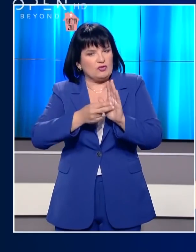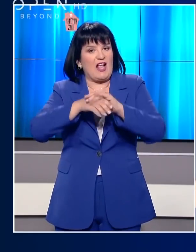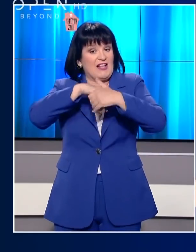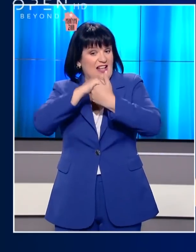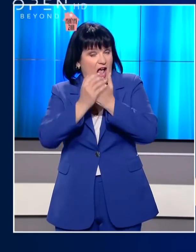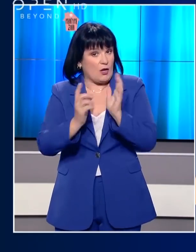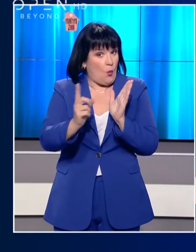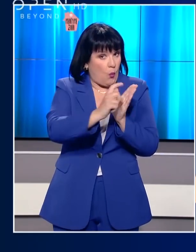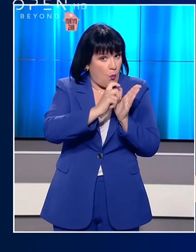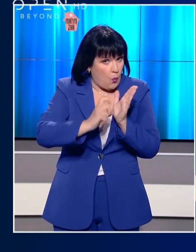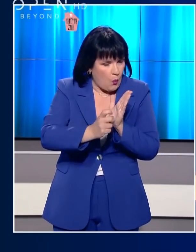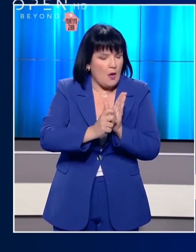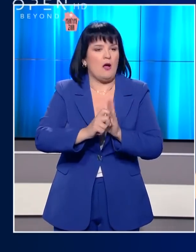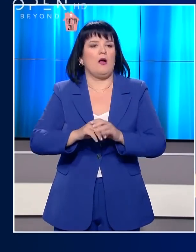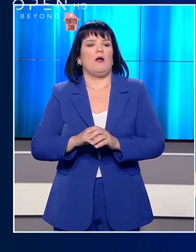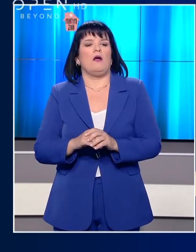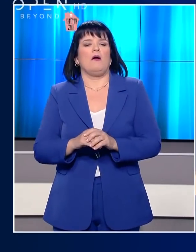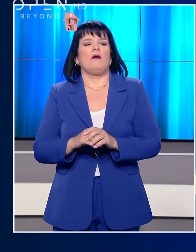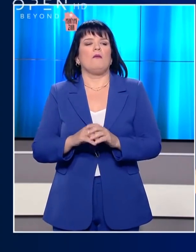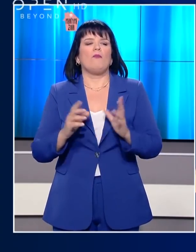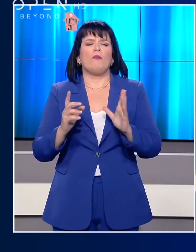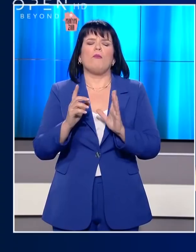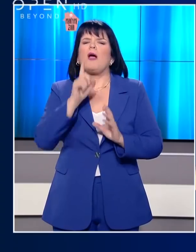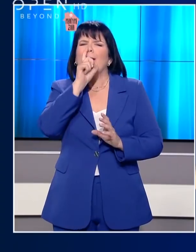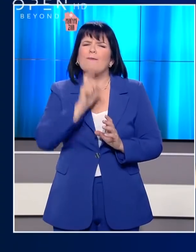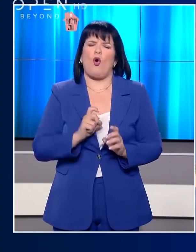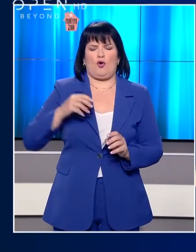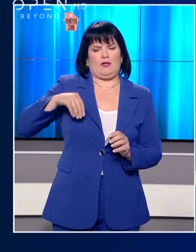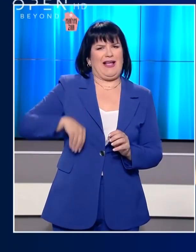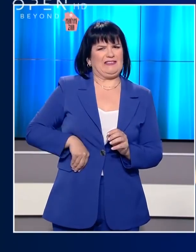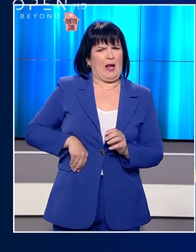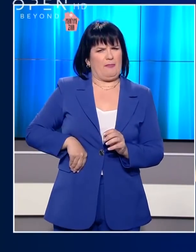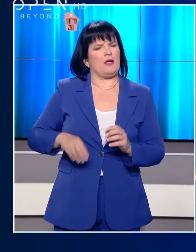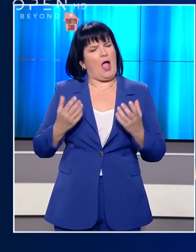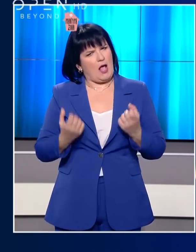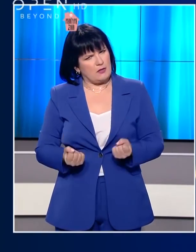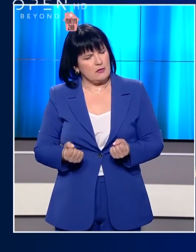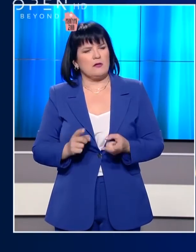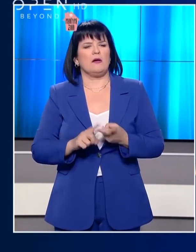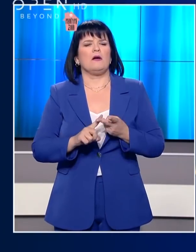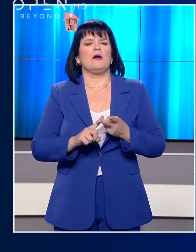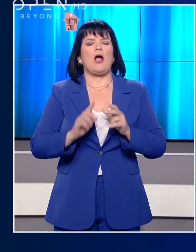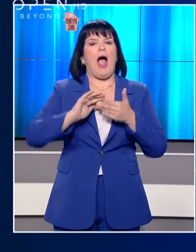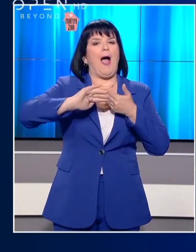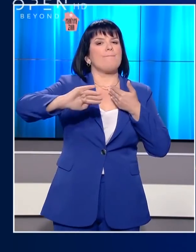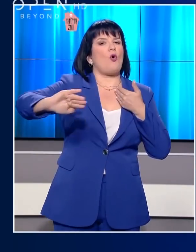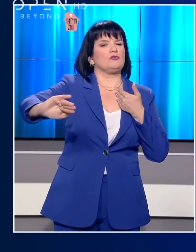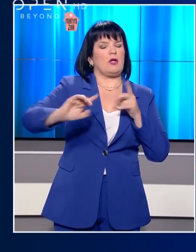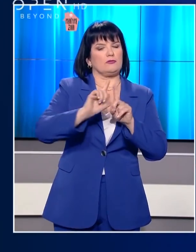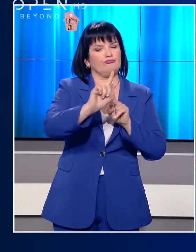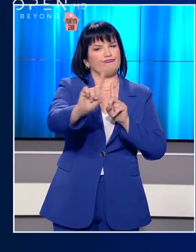χεριών ή δυνατόν την παρουσία ενός αντισηπτικού πάντοτε στην τσέπη μας, την τήρηση των αποστάσεων,